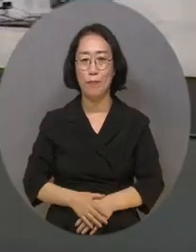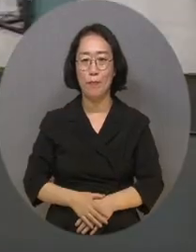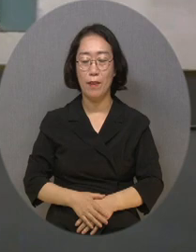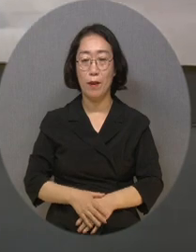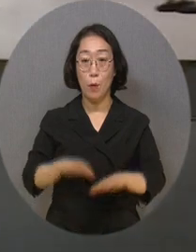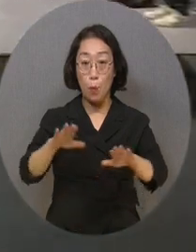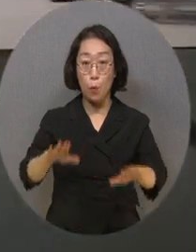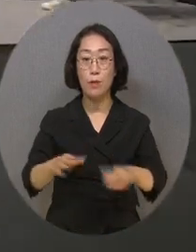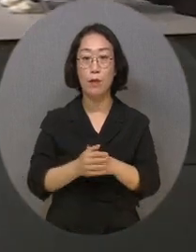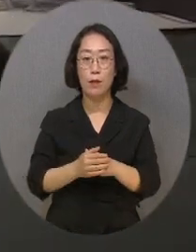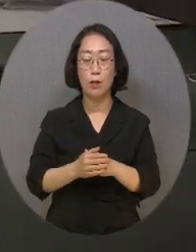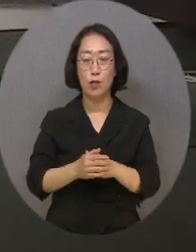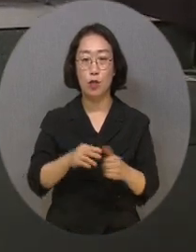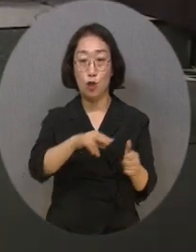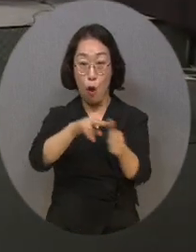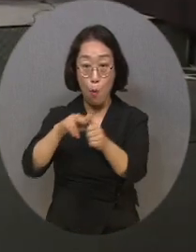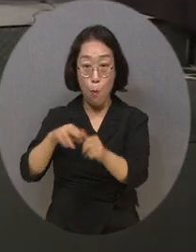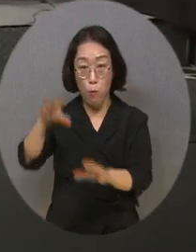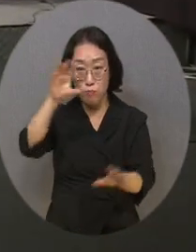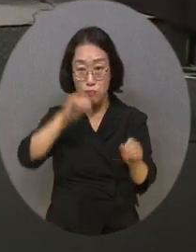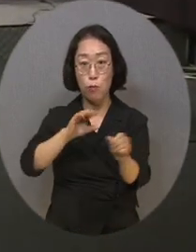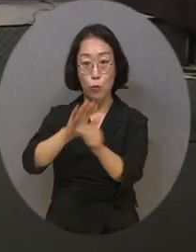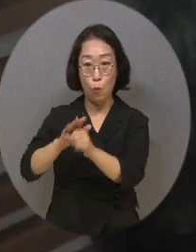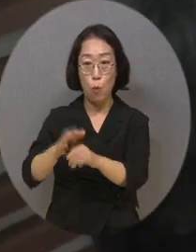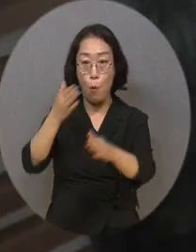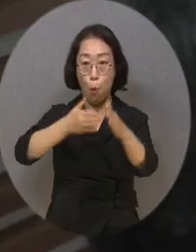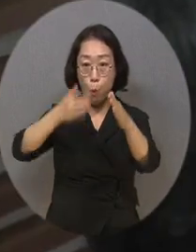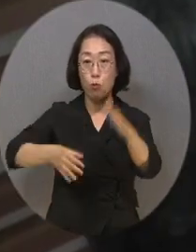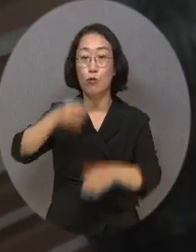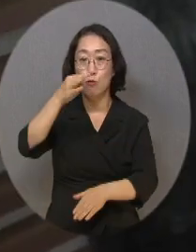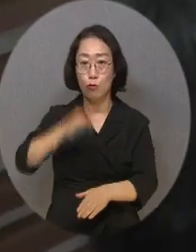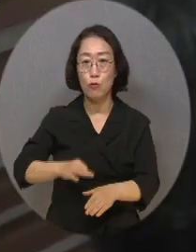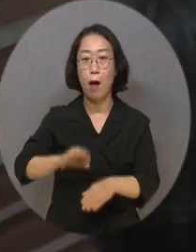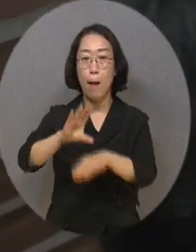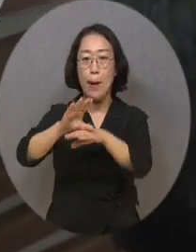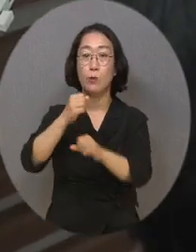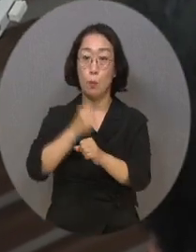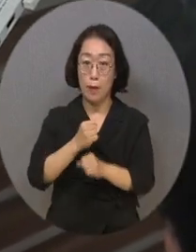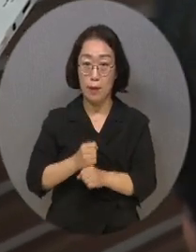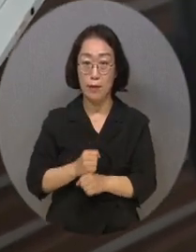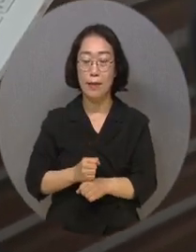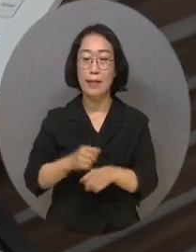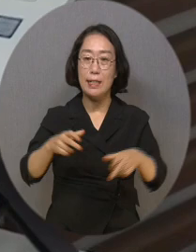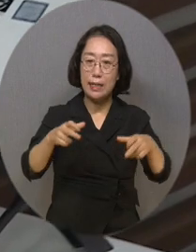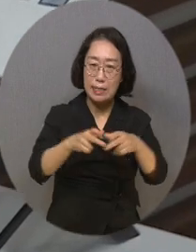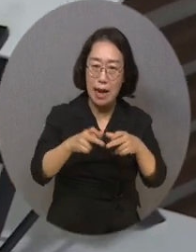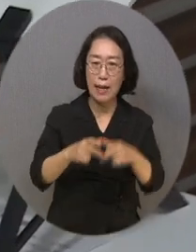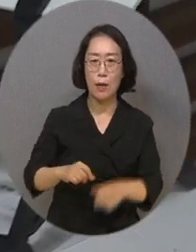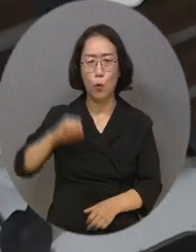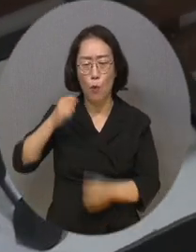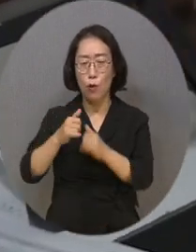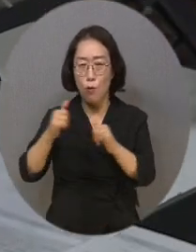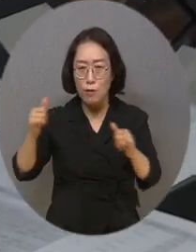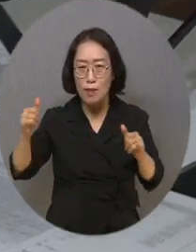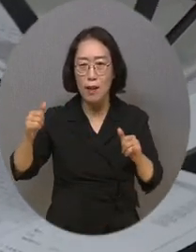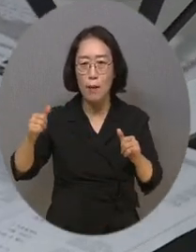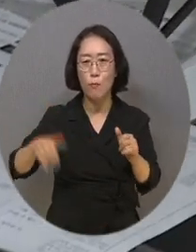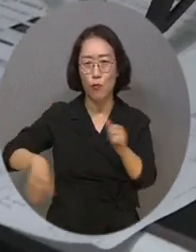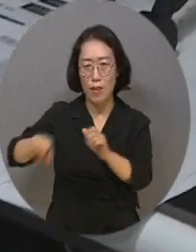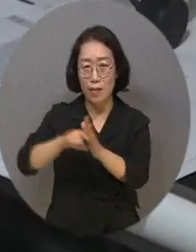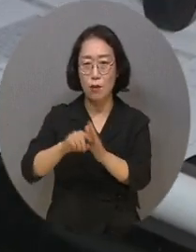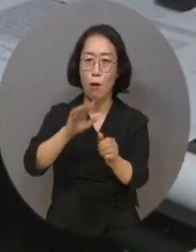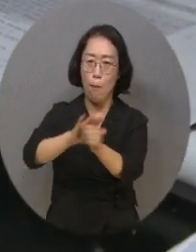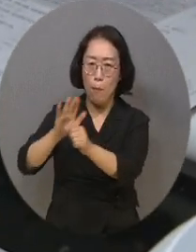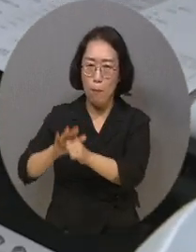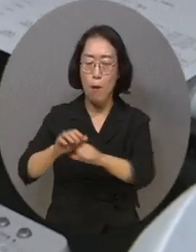장애인을 위한 정보 제공과 다양한 공익적 방송을 제작하는 등 장애인과 소외계층의 입장을 대변하는 가교